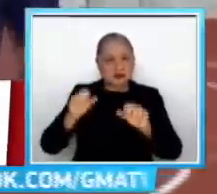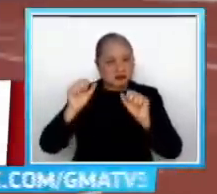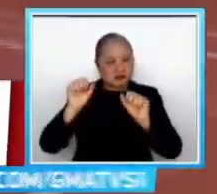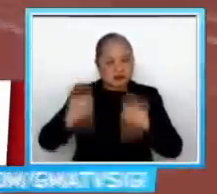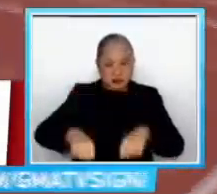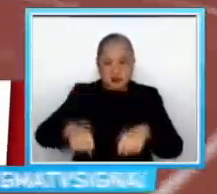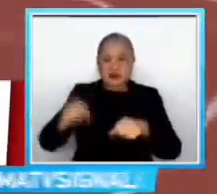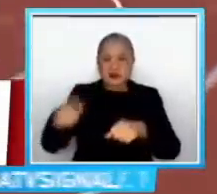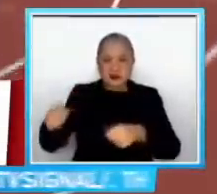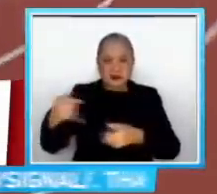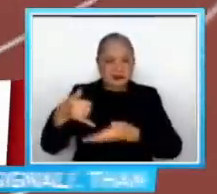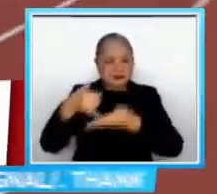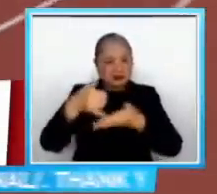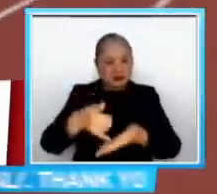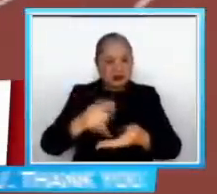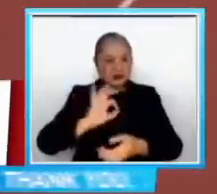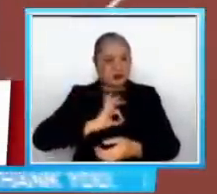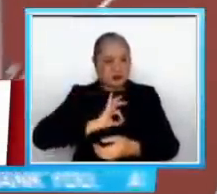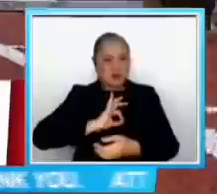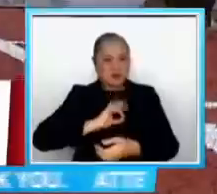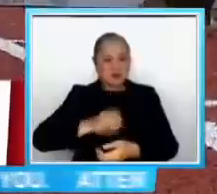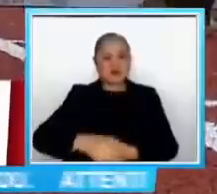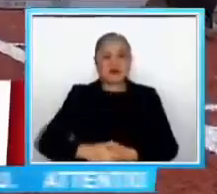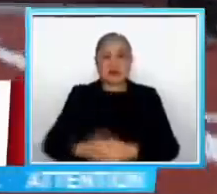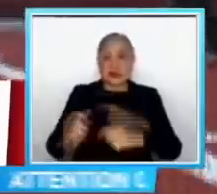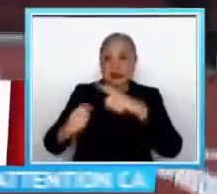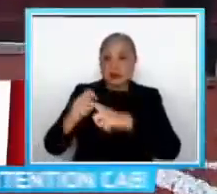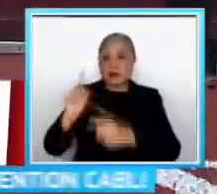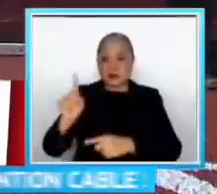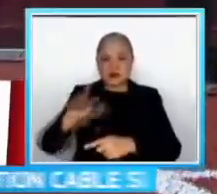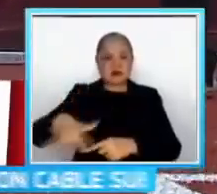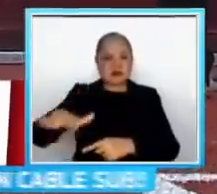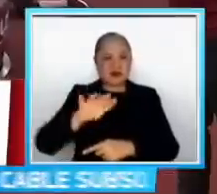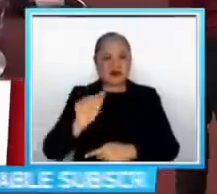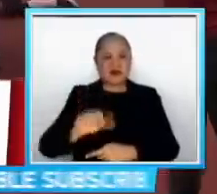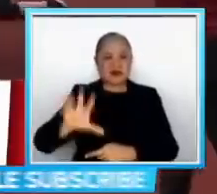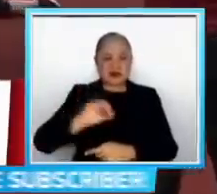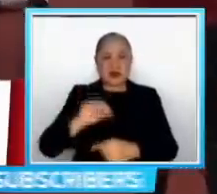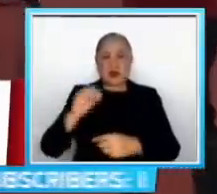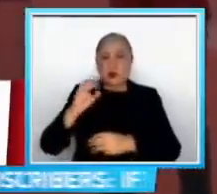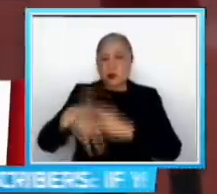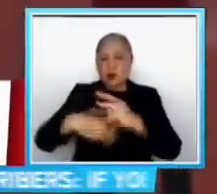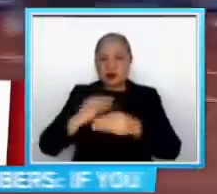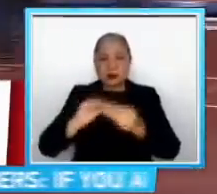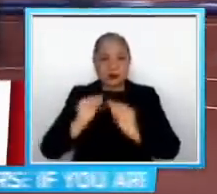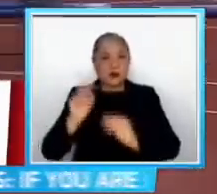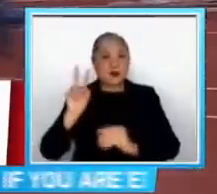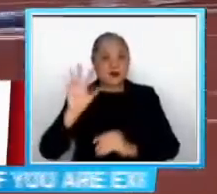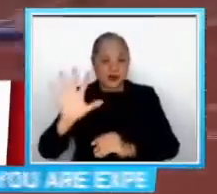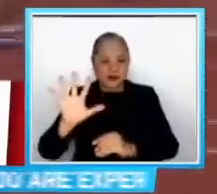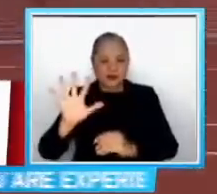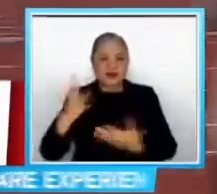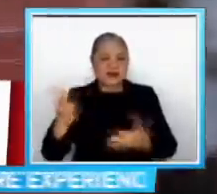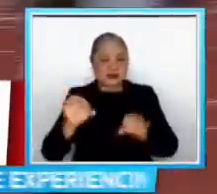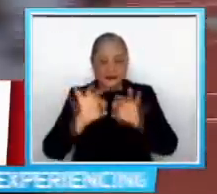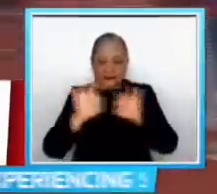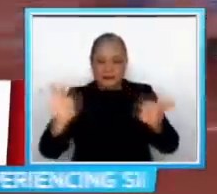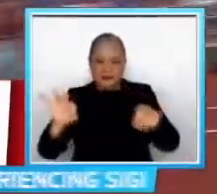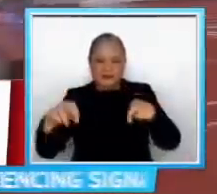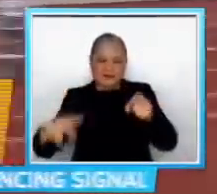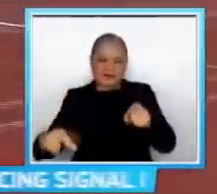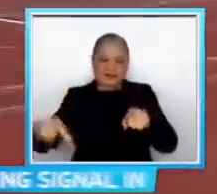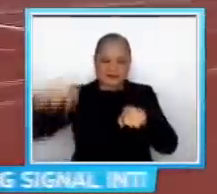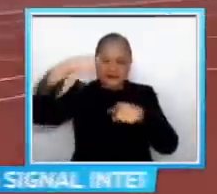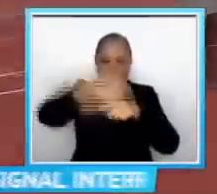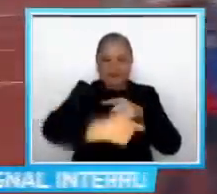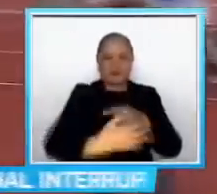medalya Si Obiena ang top 1 sa Asia at world number 5 sa poll voting Wala pa siyang komento sa hindi pagsasama sa